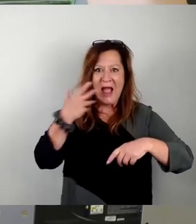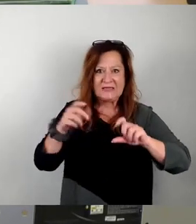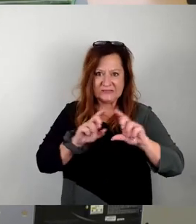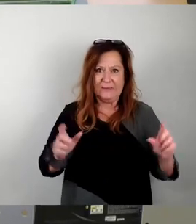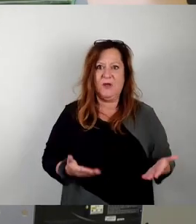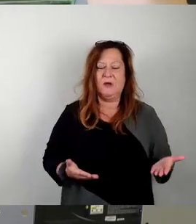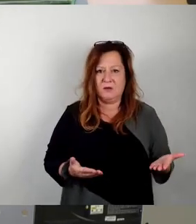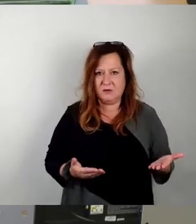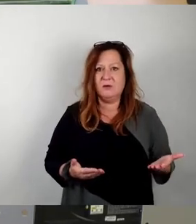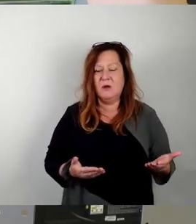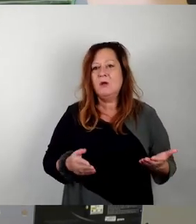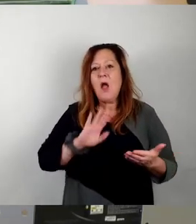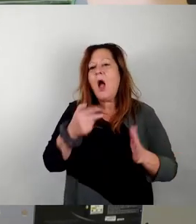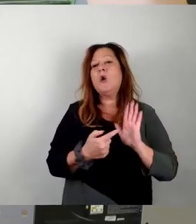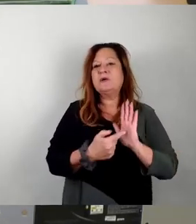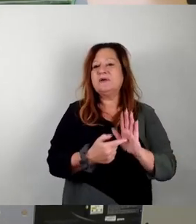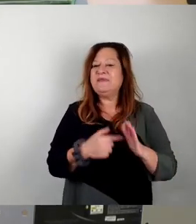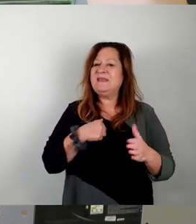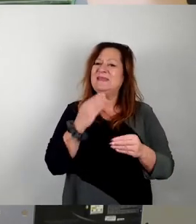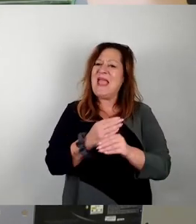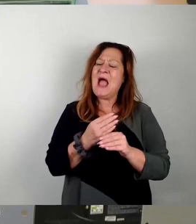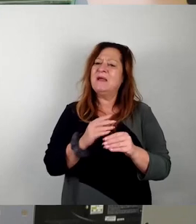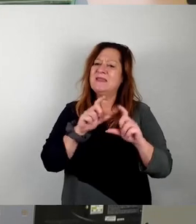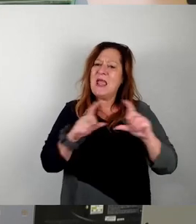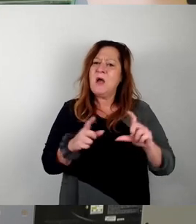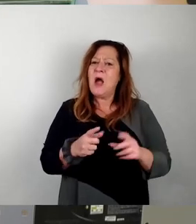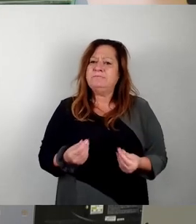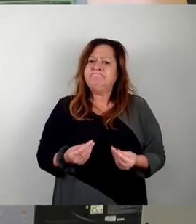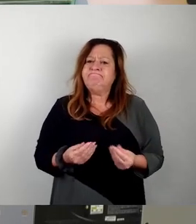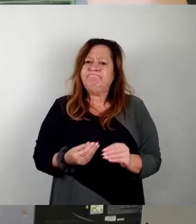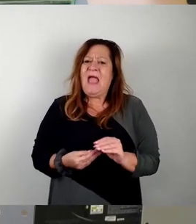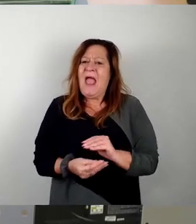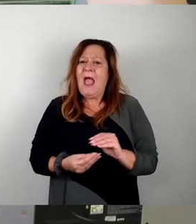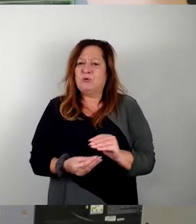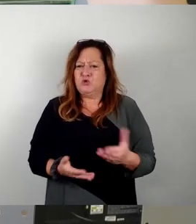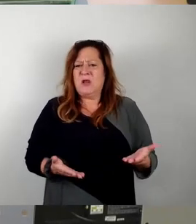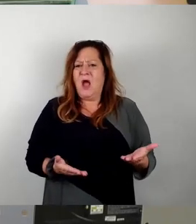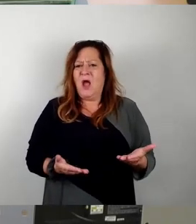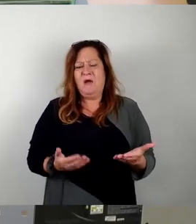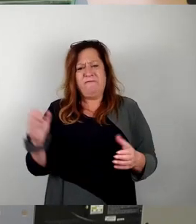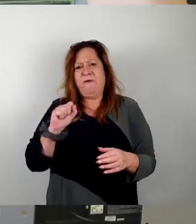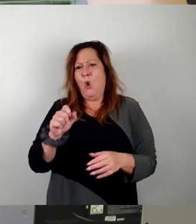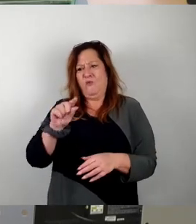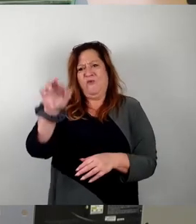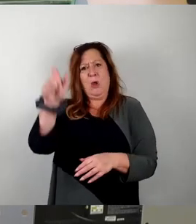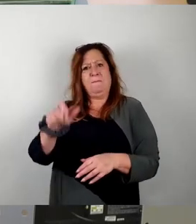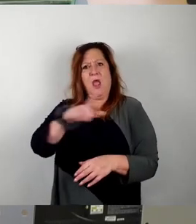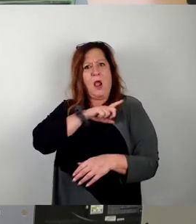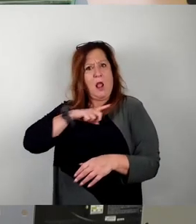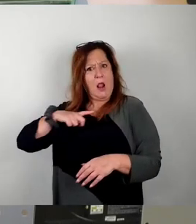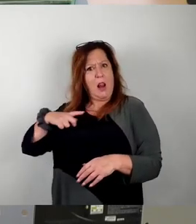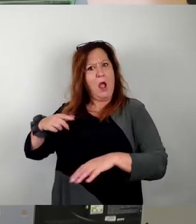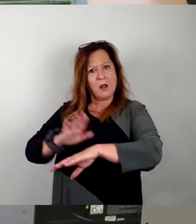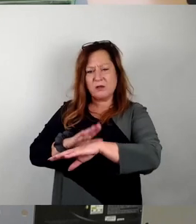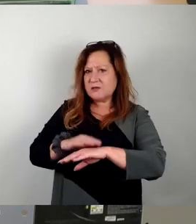ist auch darauf hingewiesen worden, dass es ein emotionales Thema ist für die Menschen, die dort lange Zeit leben, auf ihrer Garagenhofinsel